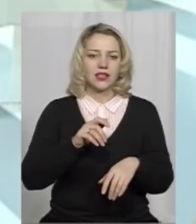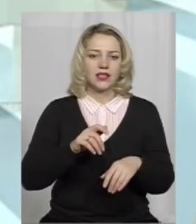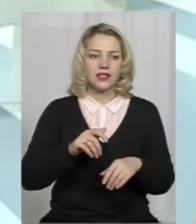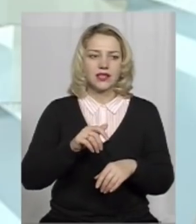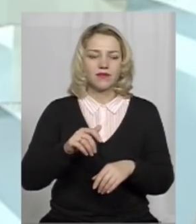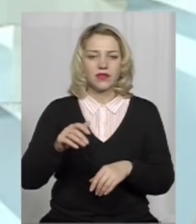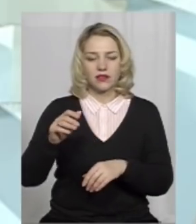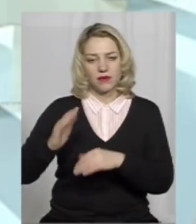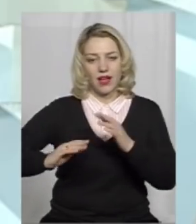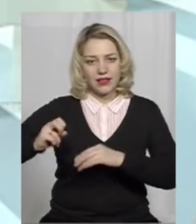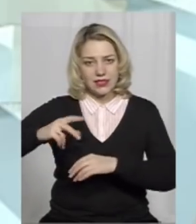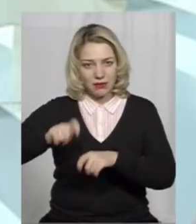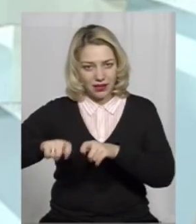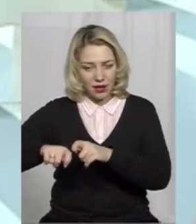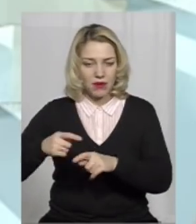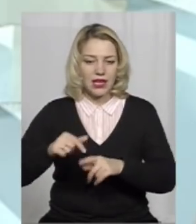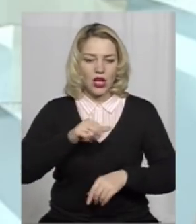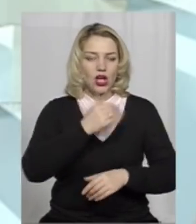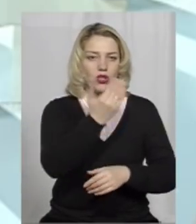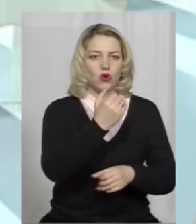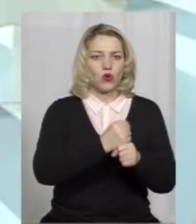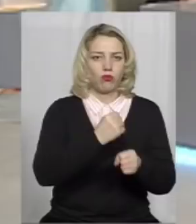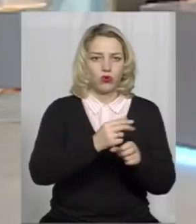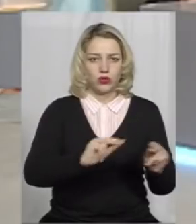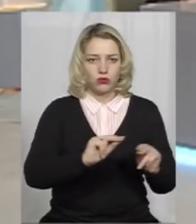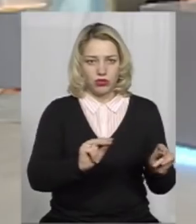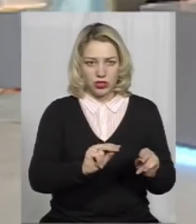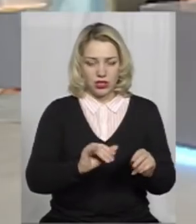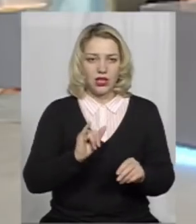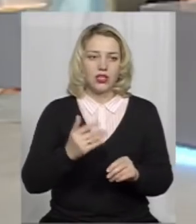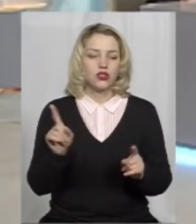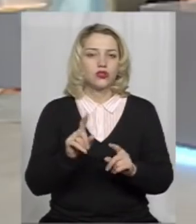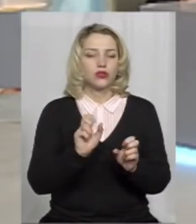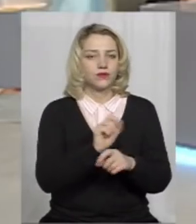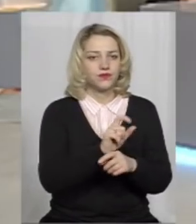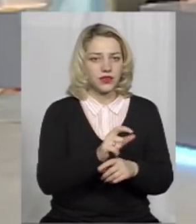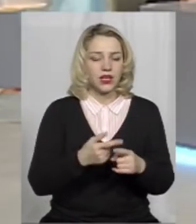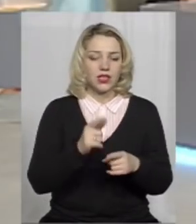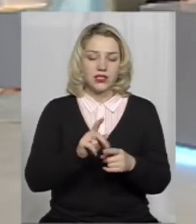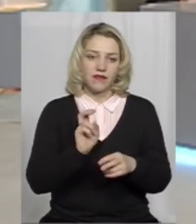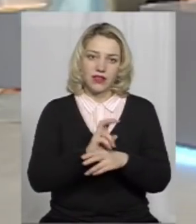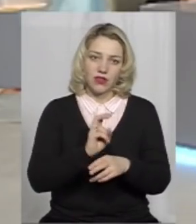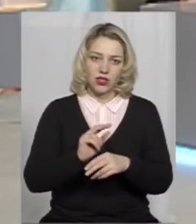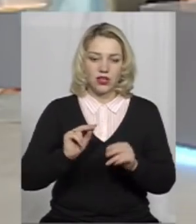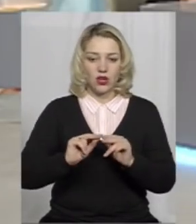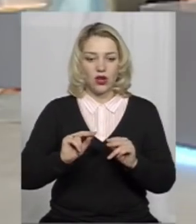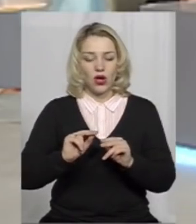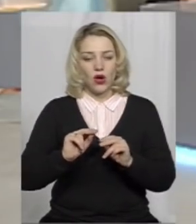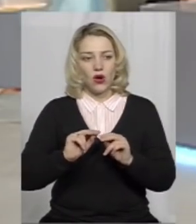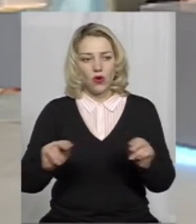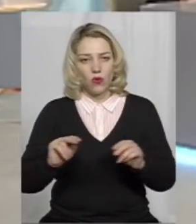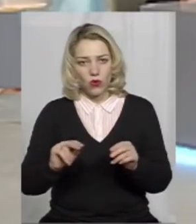роботи самого вчителя. Власне, те, що і мені буде доручено здійснювати. Тобто, це відвідування уроків вчителя,